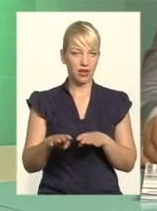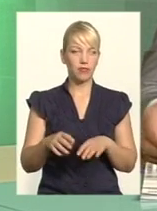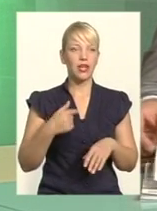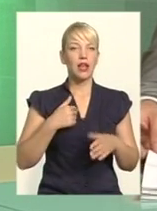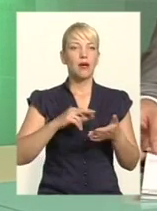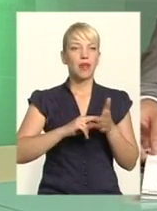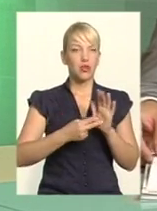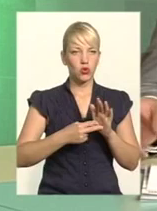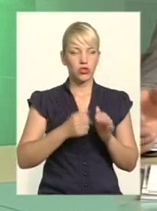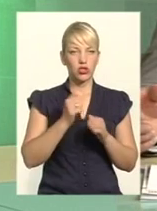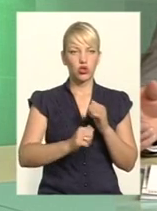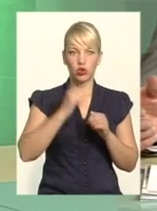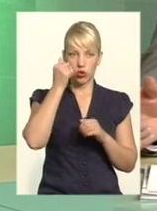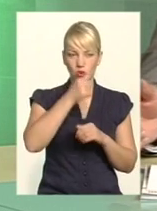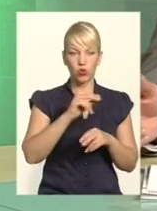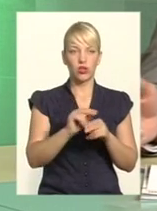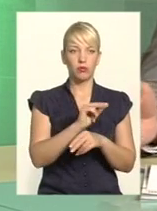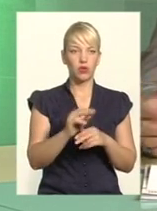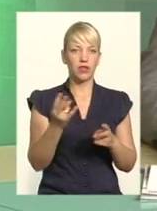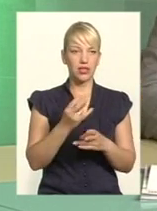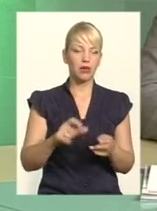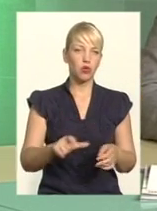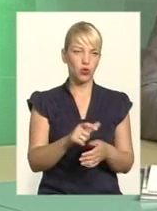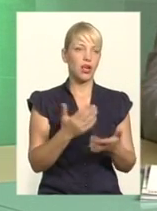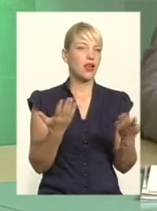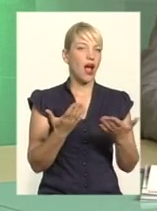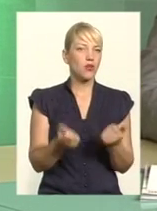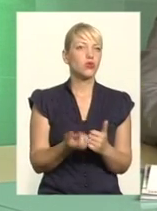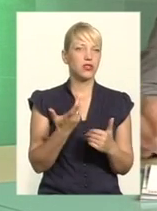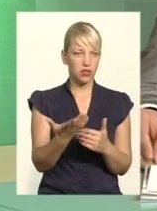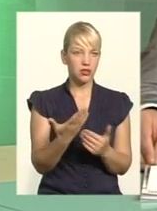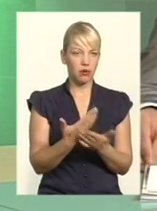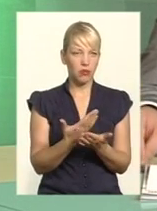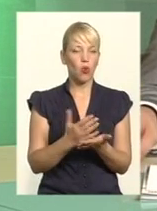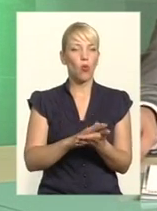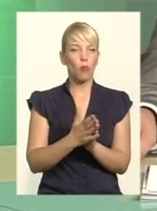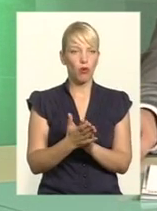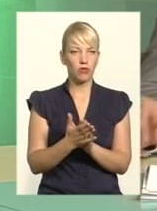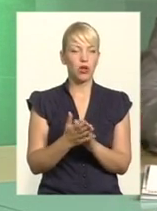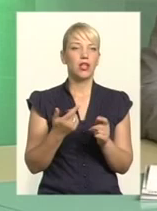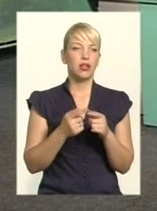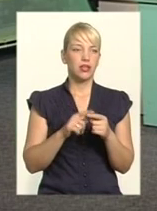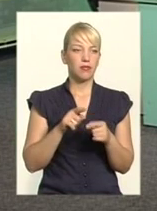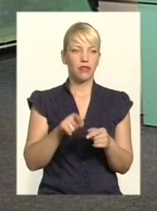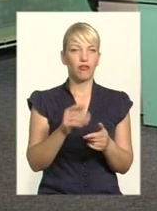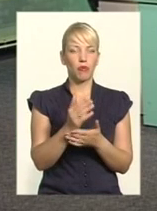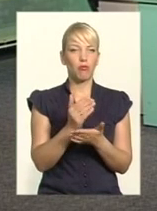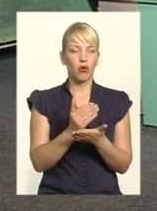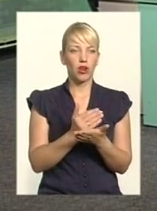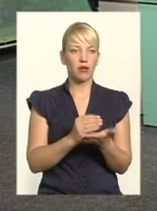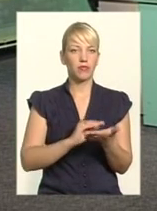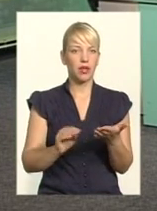ремонтувати якусь їхню кількість умовно. В програмі про це написано, що це, до речі, крім доріг, це